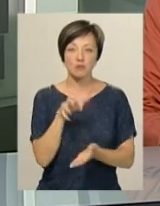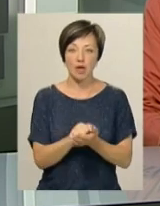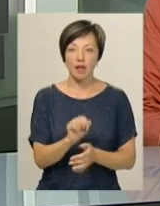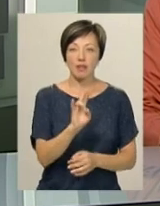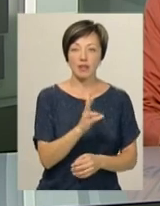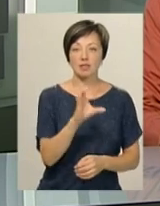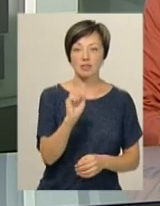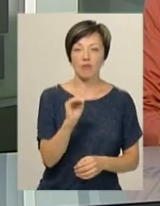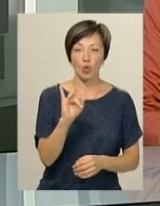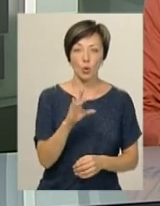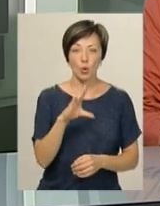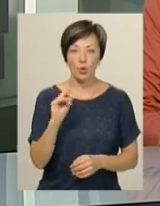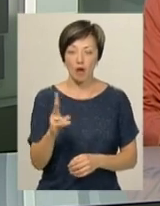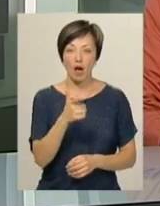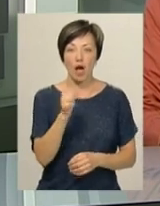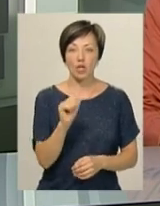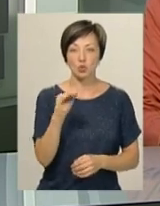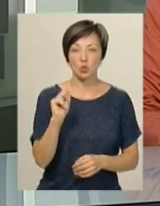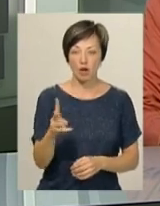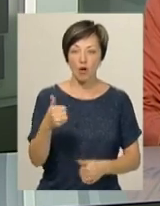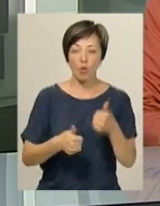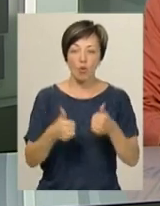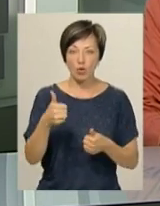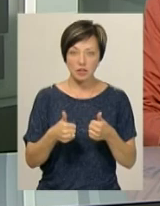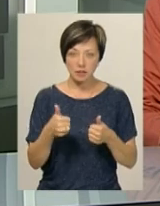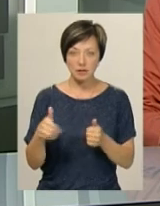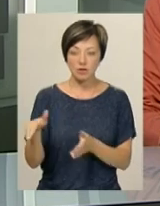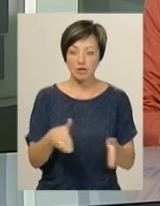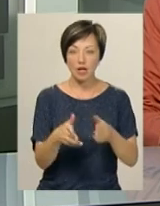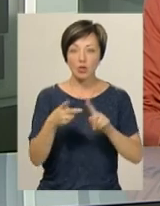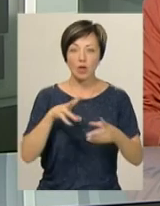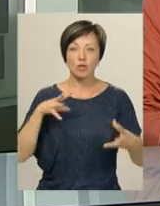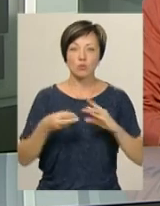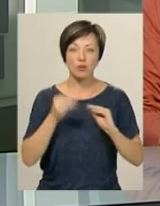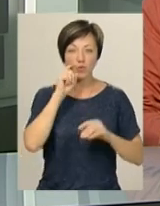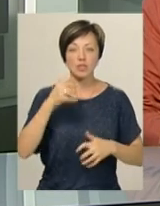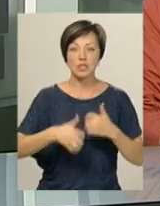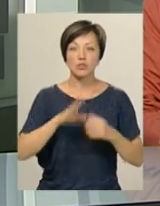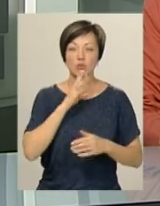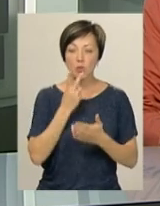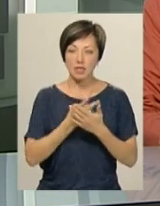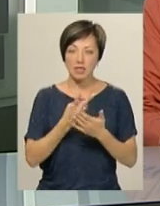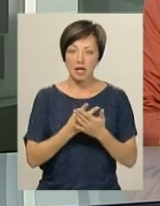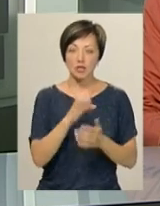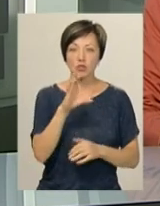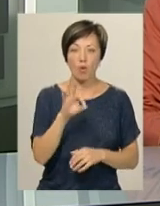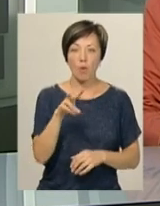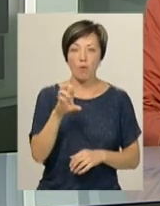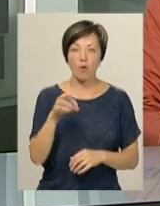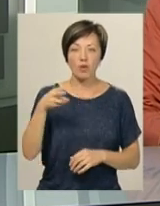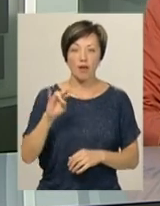Наталія Сафронюк та Кристина Ганжук. У гонці «Шорттрек» другий результат в Україні серед жінок показала Ірина Слободян.